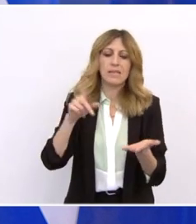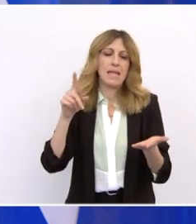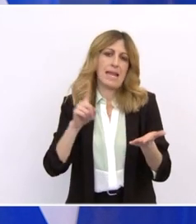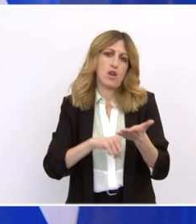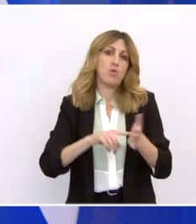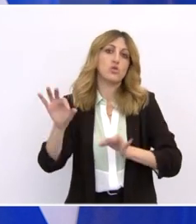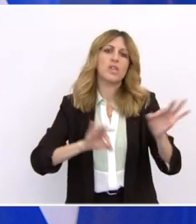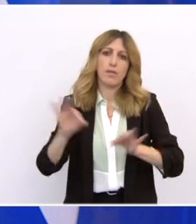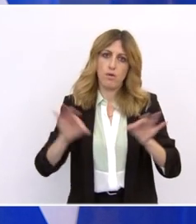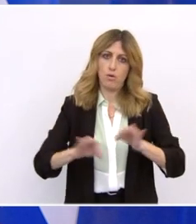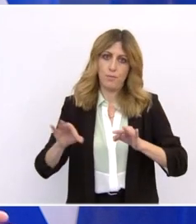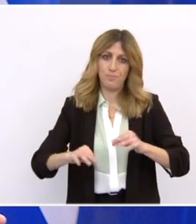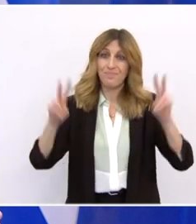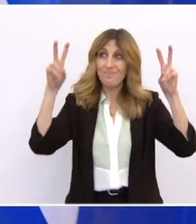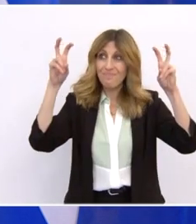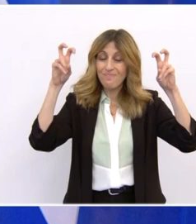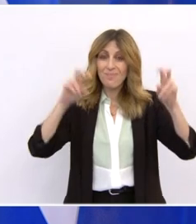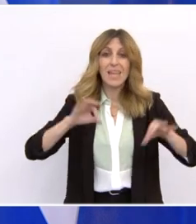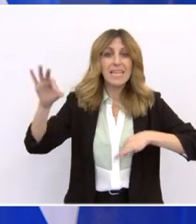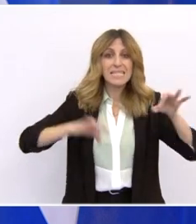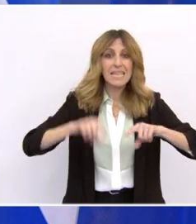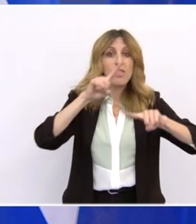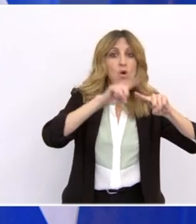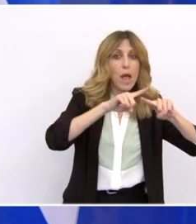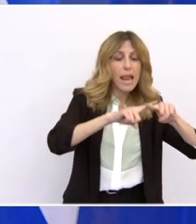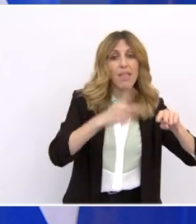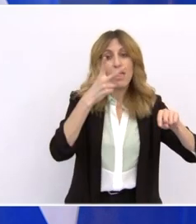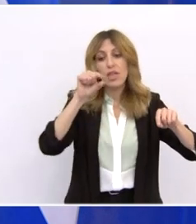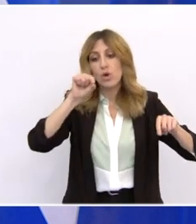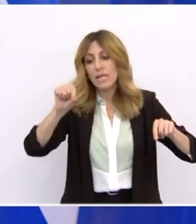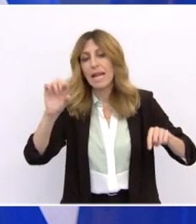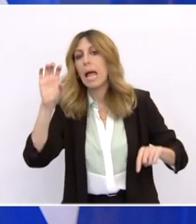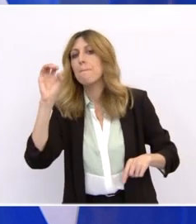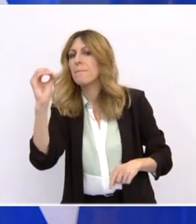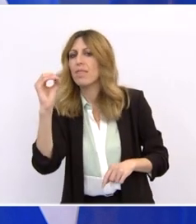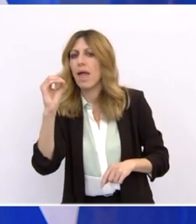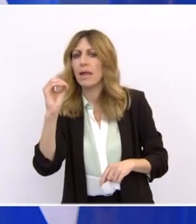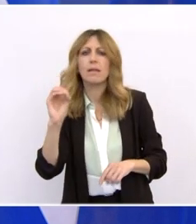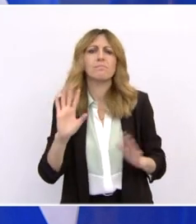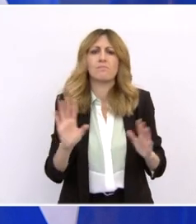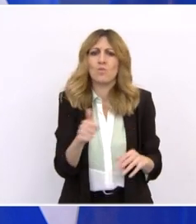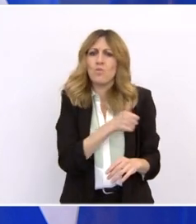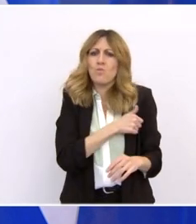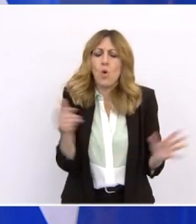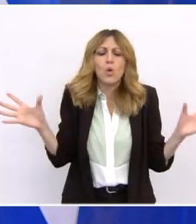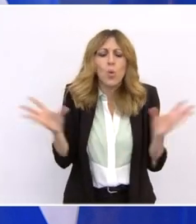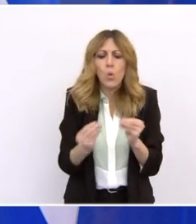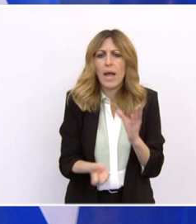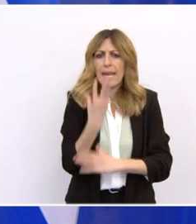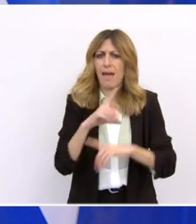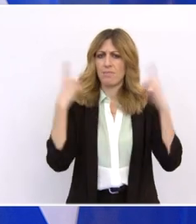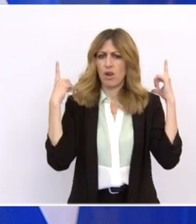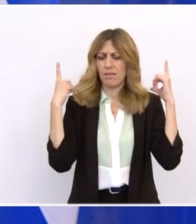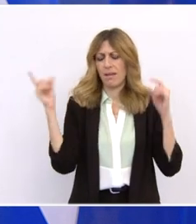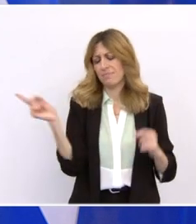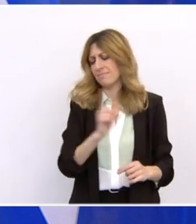δεν αφορά τελικά μία κυβέρνηση. Αφορά όλη τη χώρα. Είναι πολύ μεγάλο για να χωρέσει σε ένα